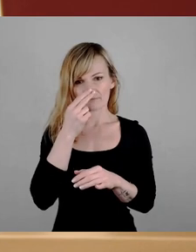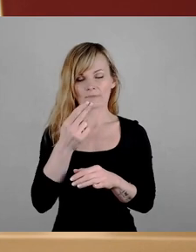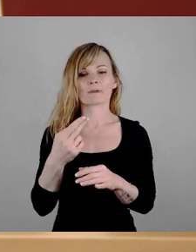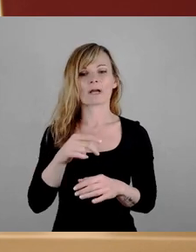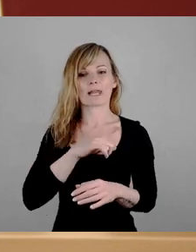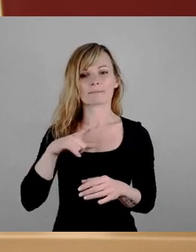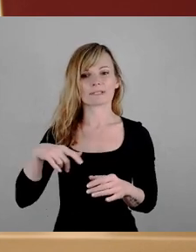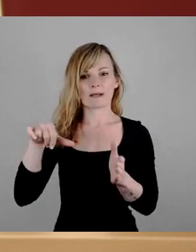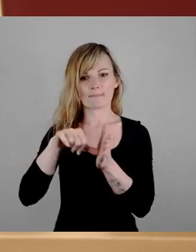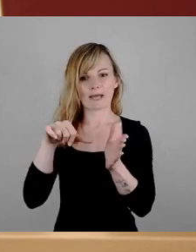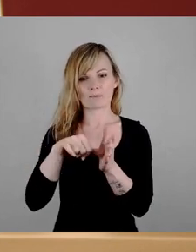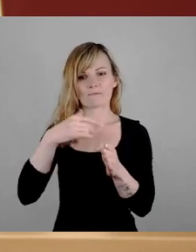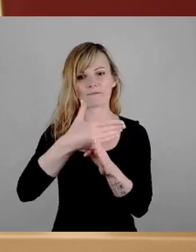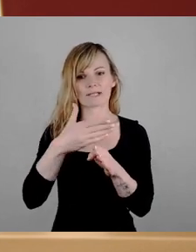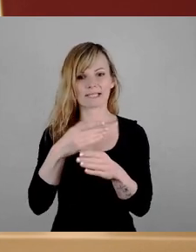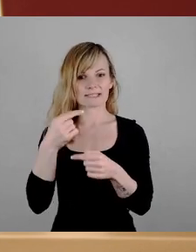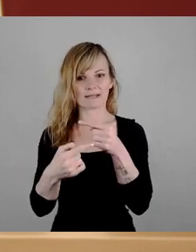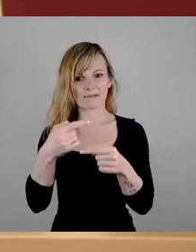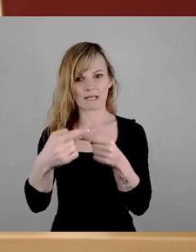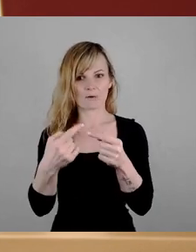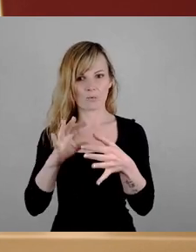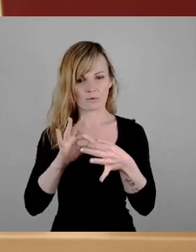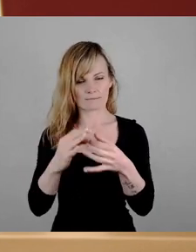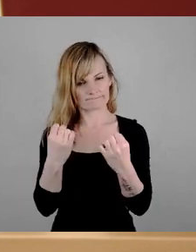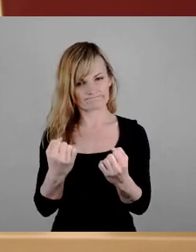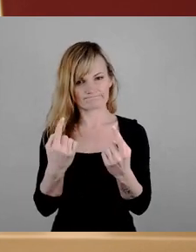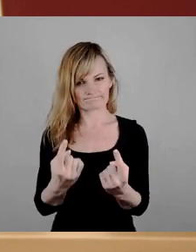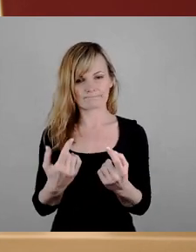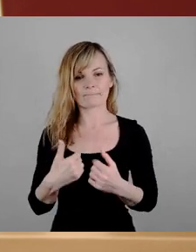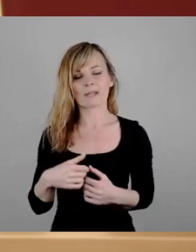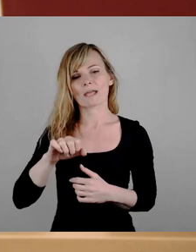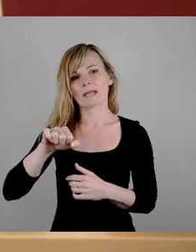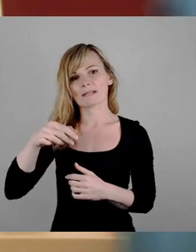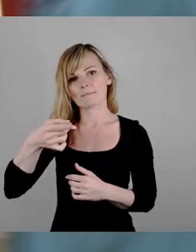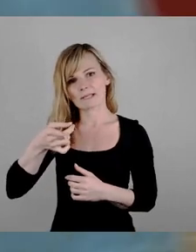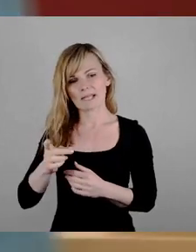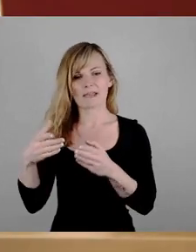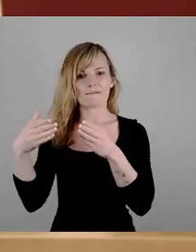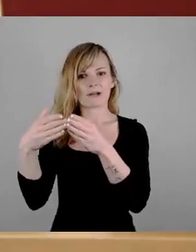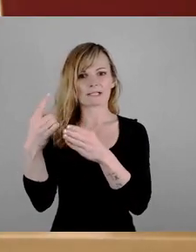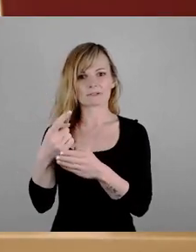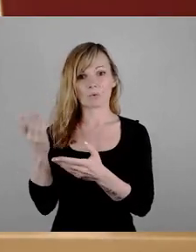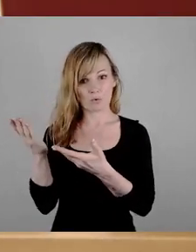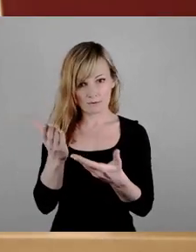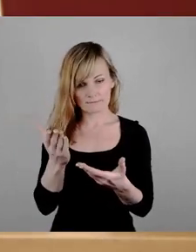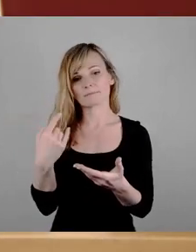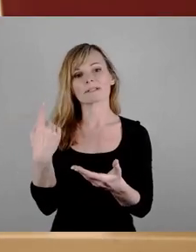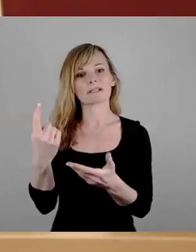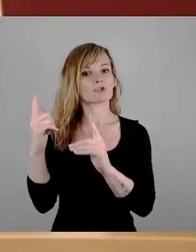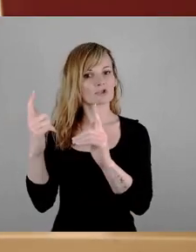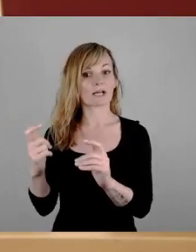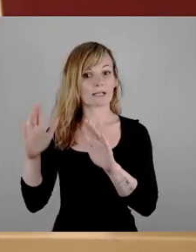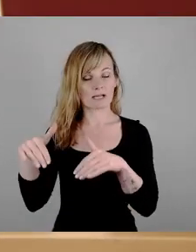Einreicher ist die SPD-Fraktion, die zunächst starten darf.